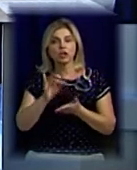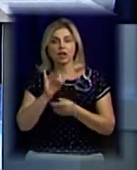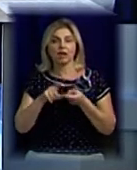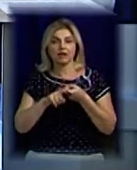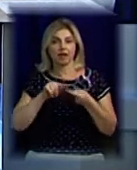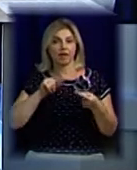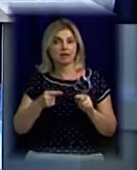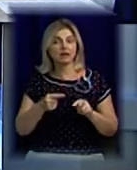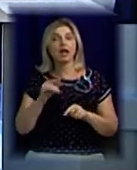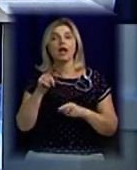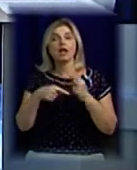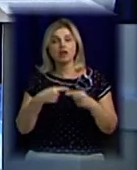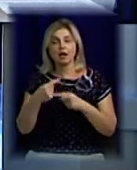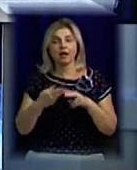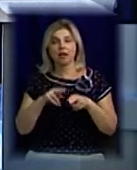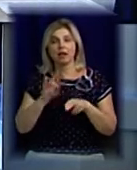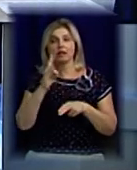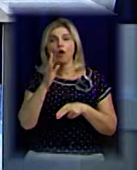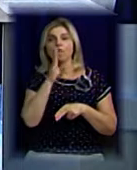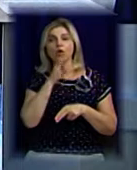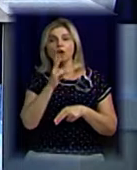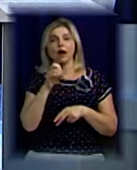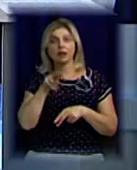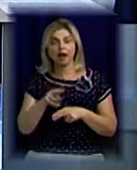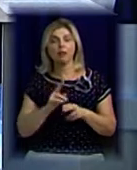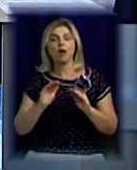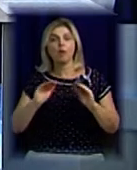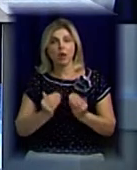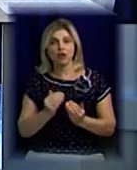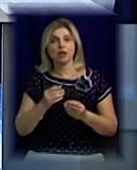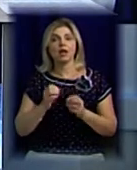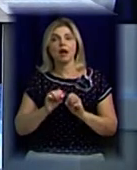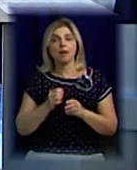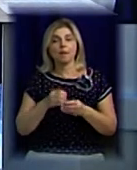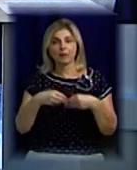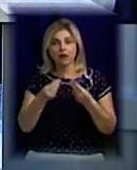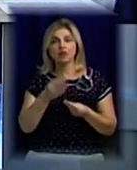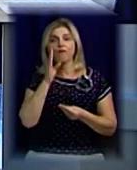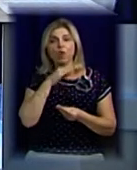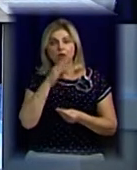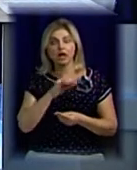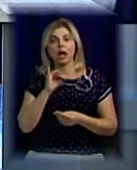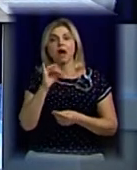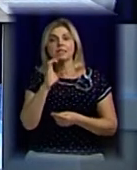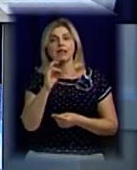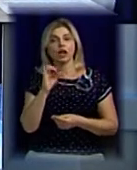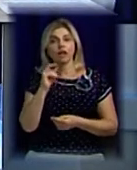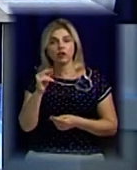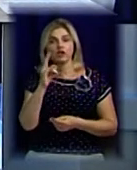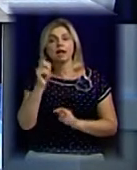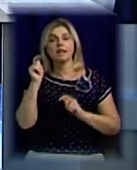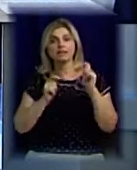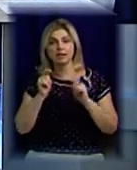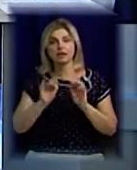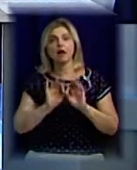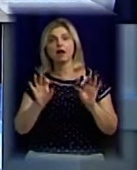дезінфекції. Через це Миколаєв водоканал обмежив пострічання води. Миколаївський міський голова Олександр Сінкевич на засіданні срокової сесії